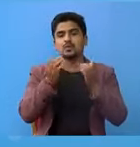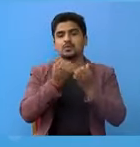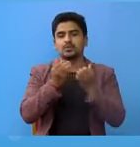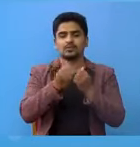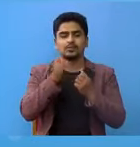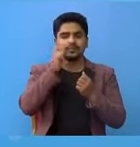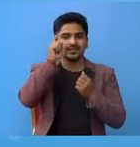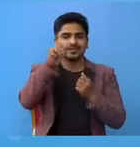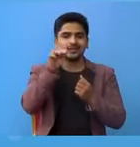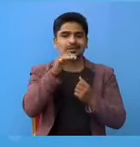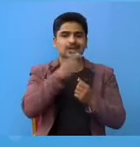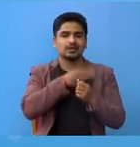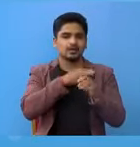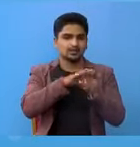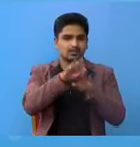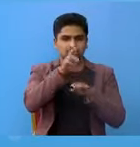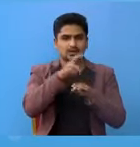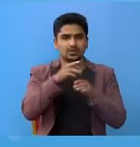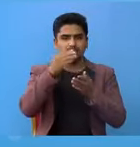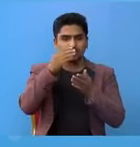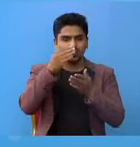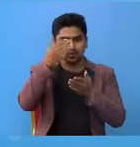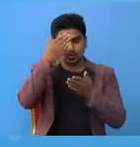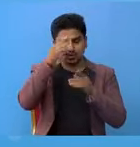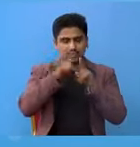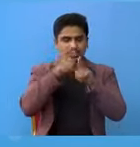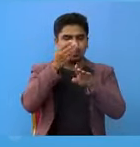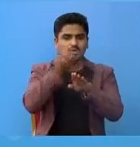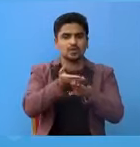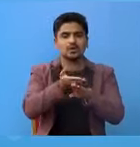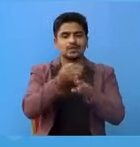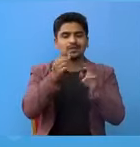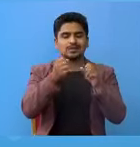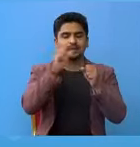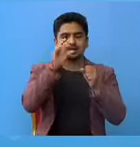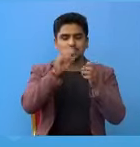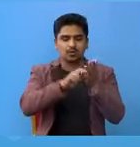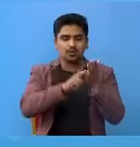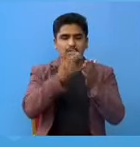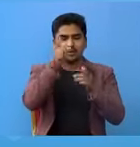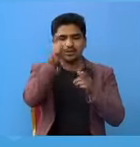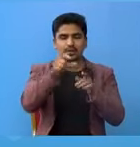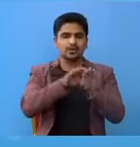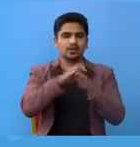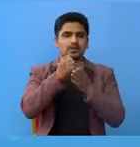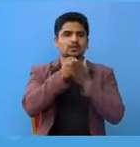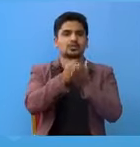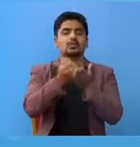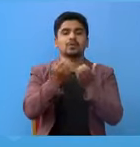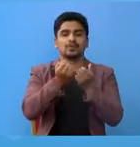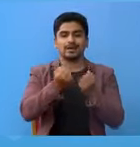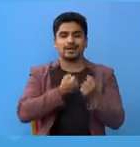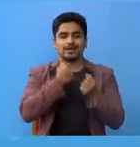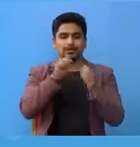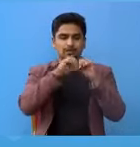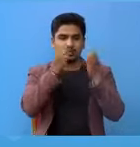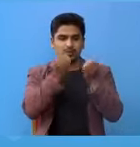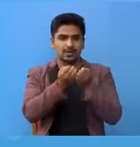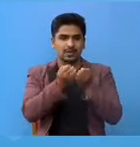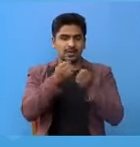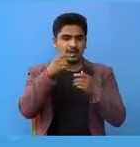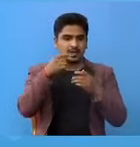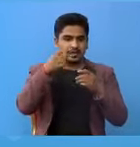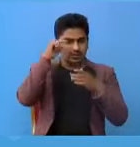गरूं जेस्ट नागरी करूं तता रोगसंग लड़ने छेमता कमजर भयका बेक्ति हरुलाई मद्दद गरूं आपनो समुदाय का